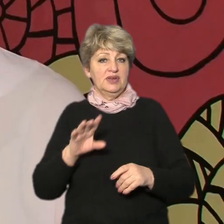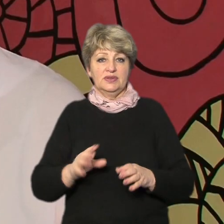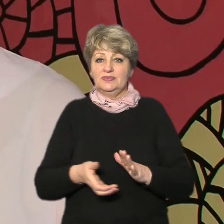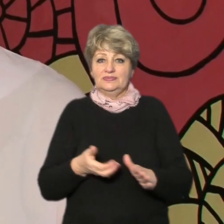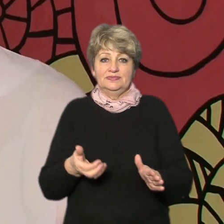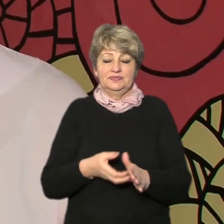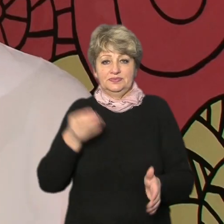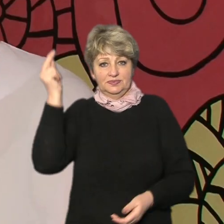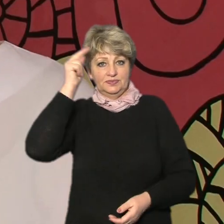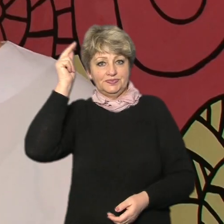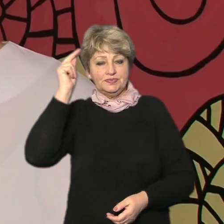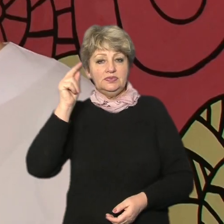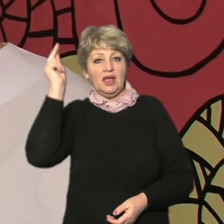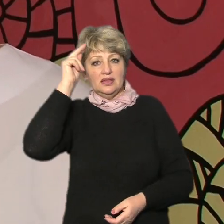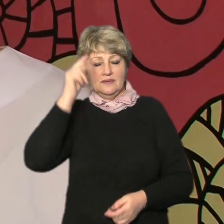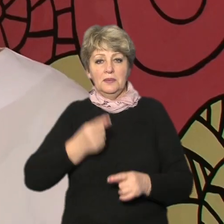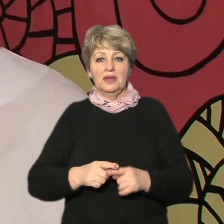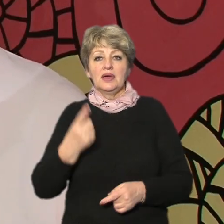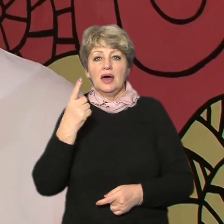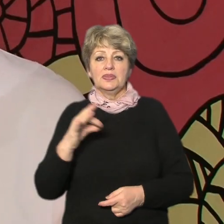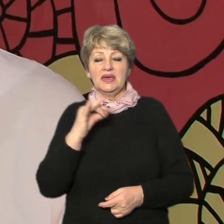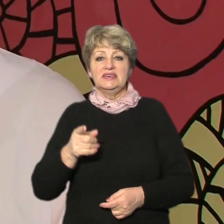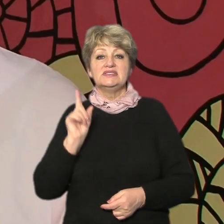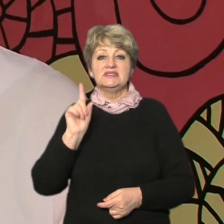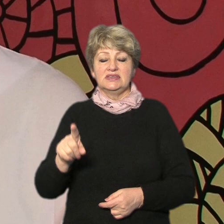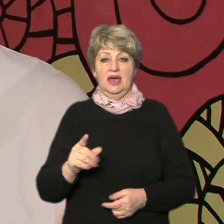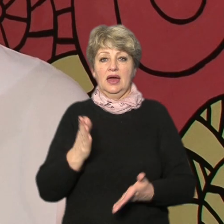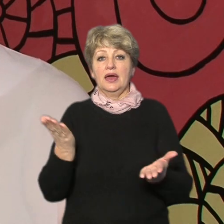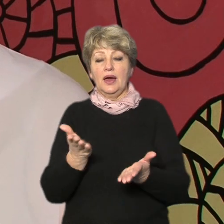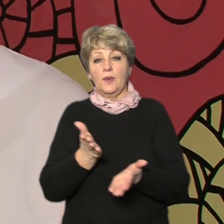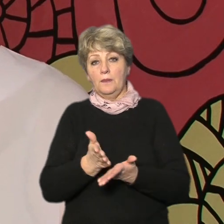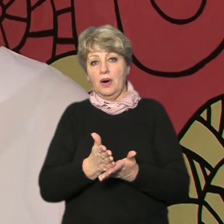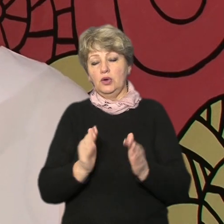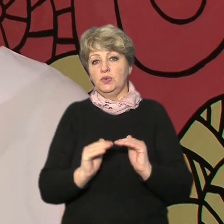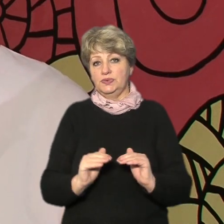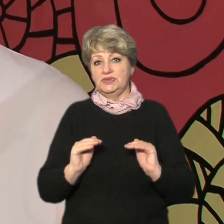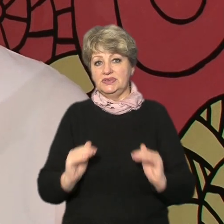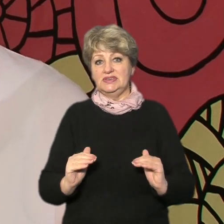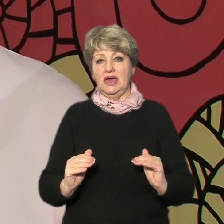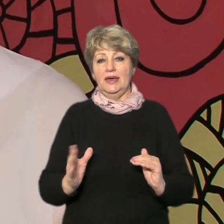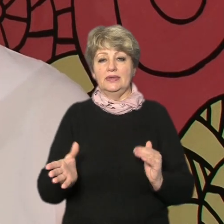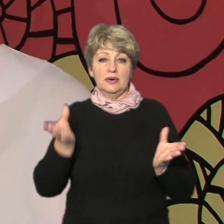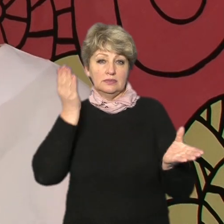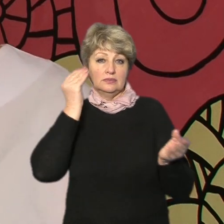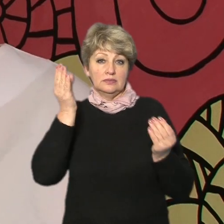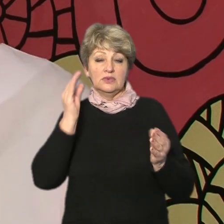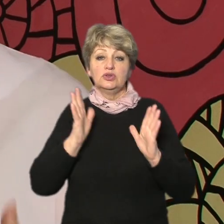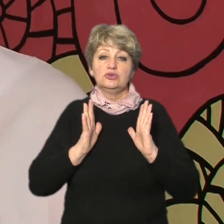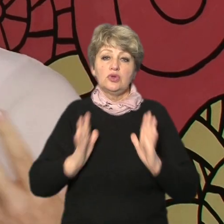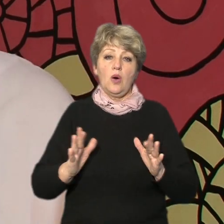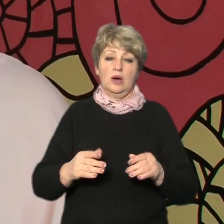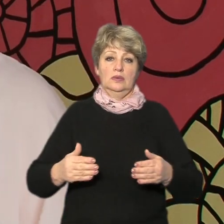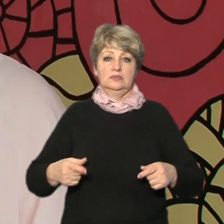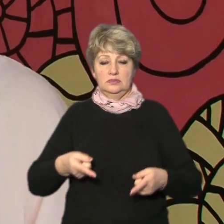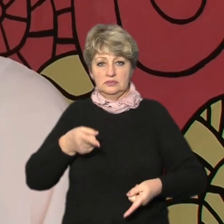навчатися це одна із тих компетентностей яку мають діти формувати в закладі освіти тобто над